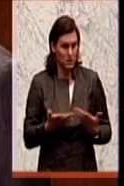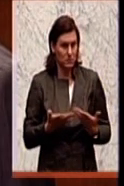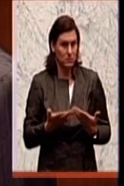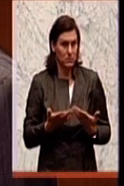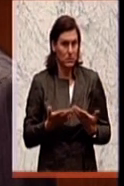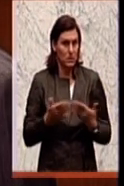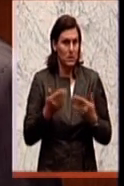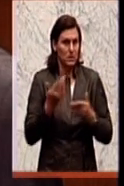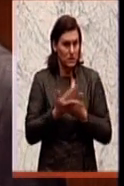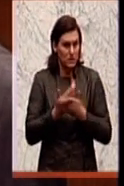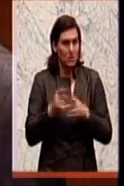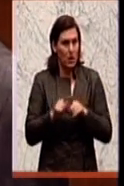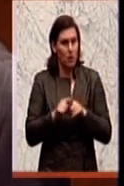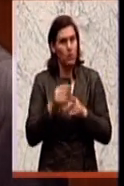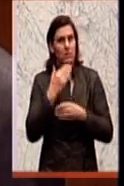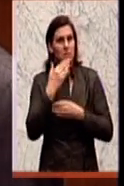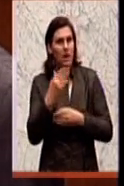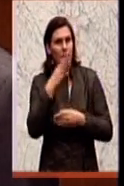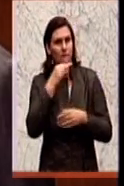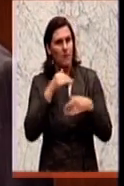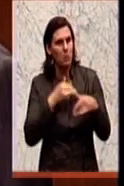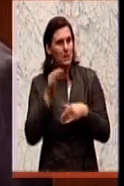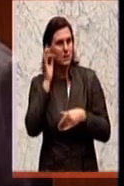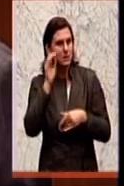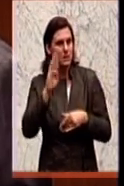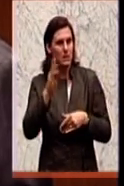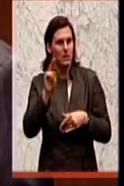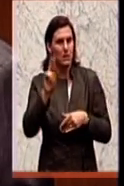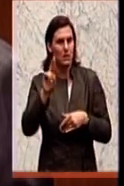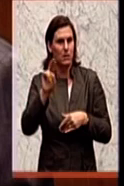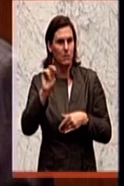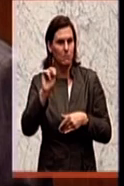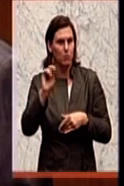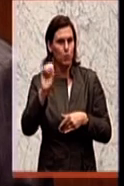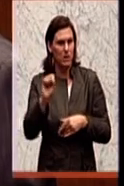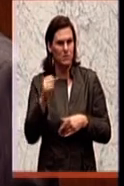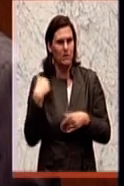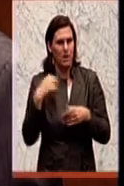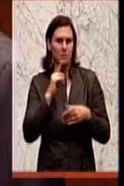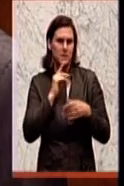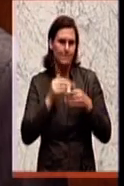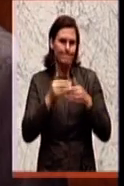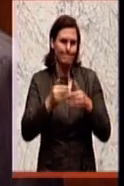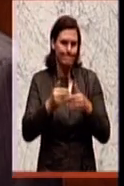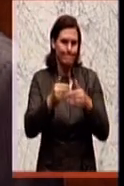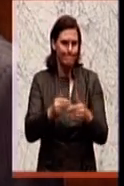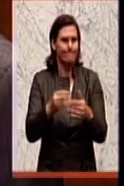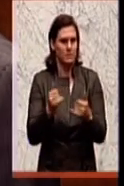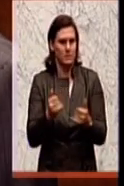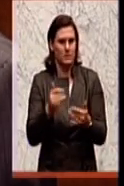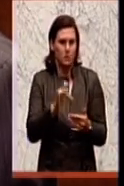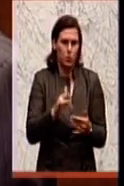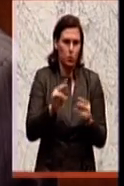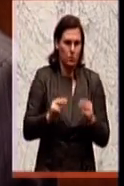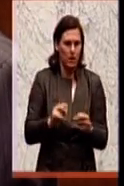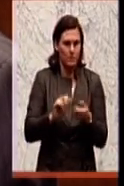Minister Burris gelungen, über längeren Zeitraum das zu verschleppen und dann eine wirklich grundrechtskonforme Umsetzung so weit als möglich